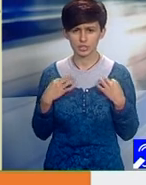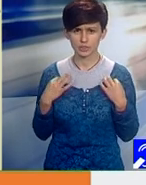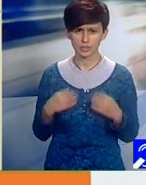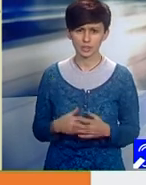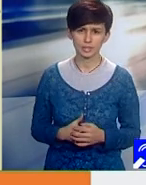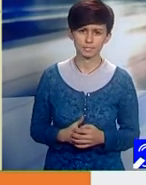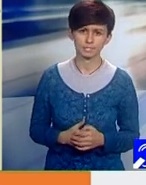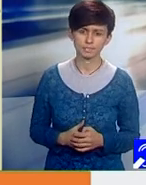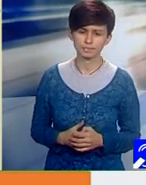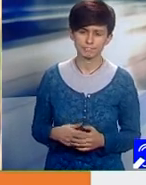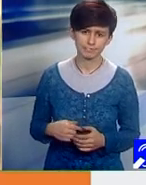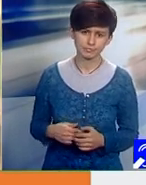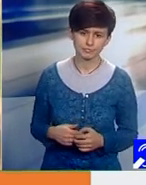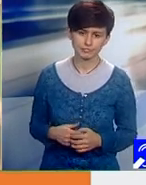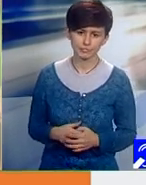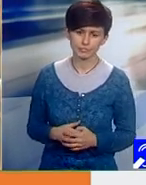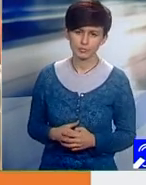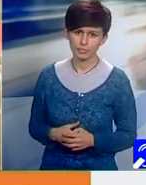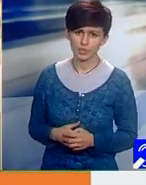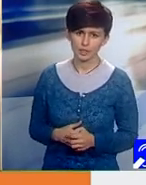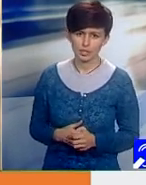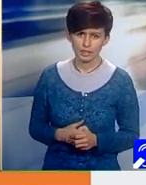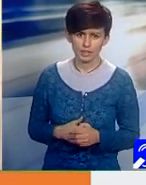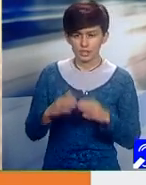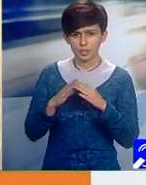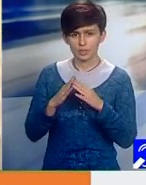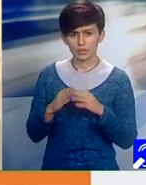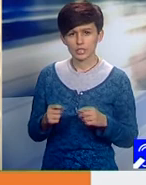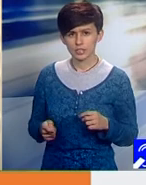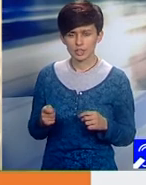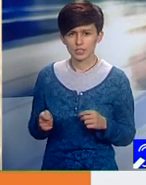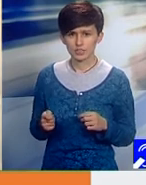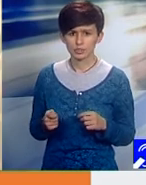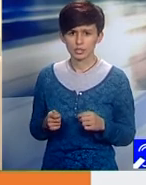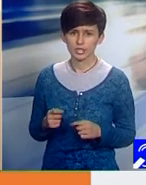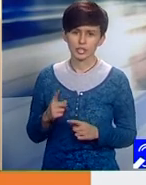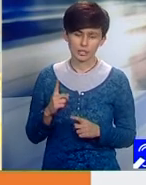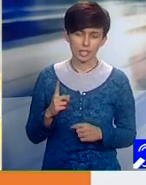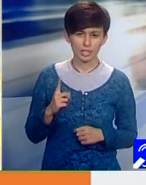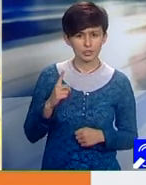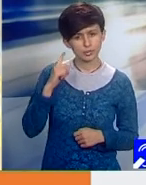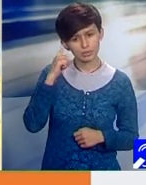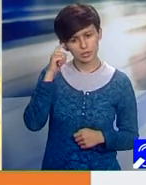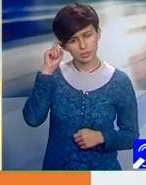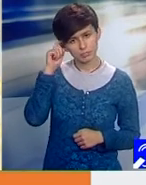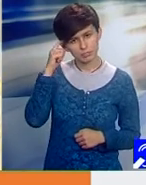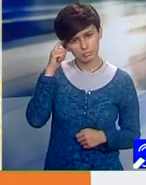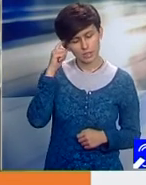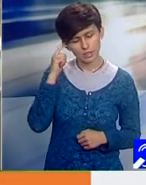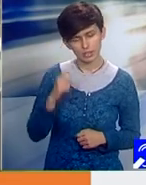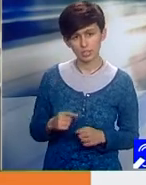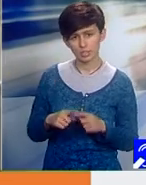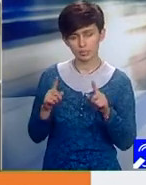la privat. Cu casa de asigurări, da. a contractului cu casa de asigurări. Altfel,